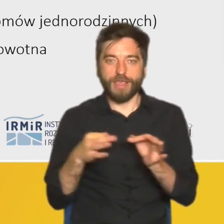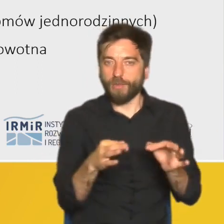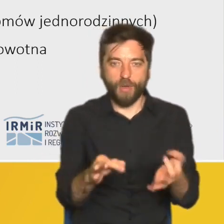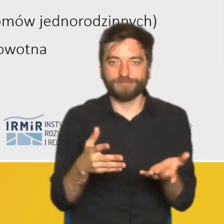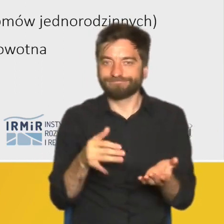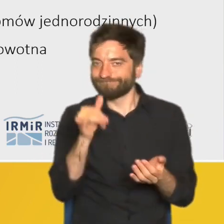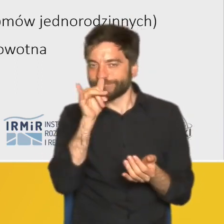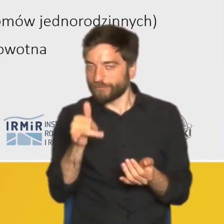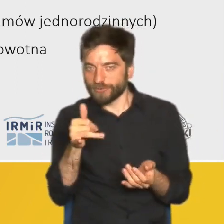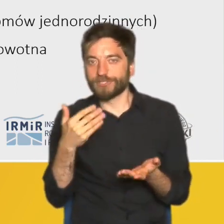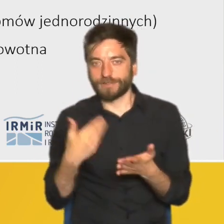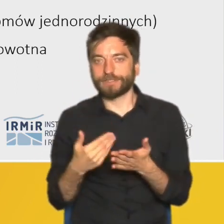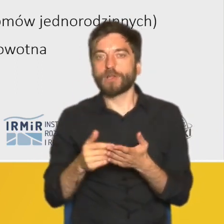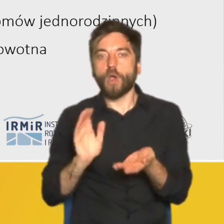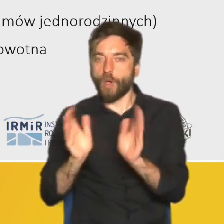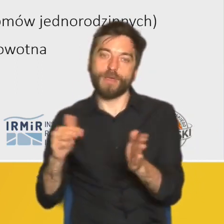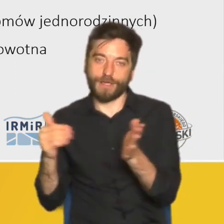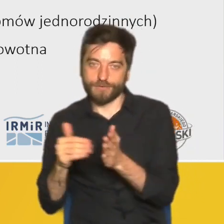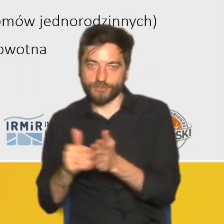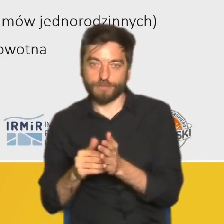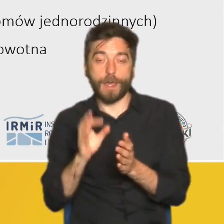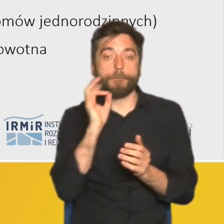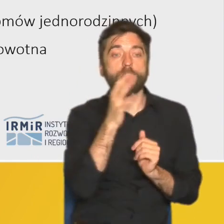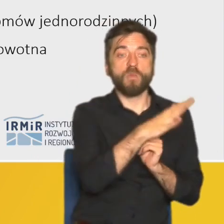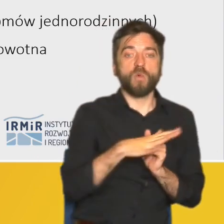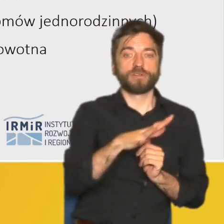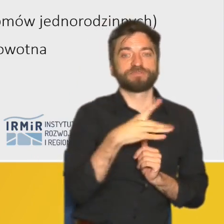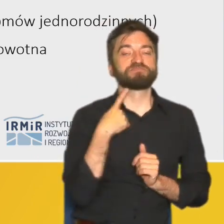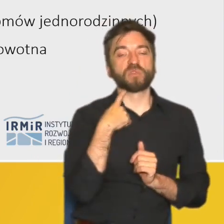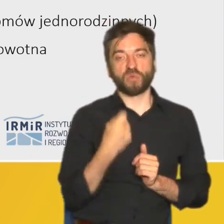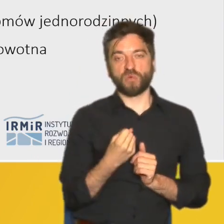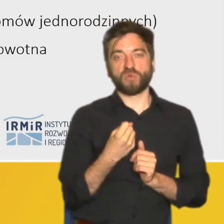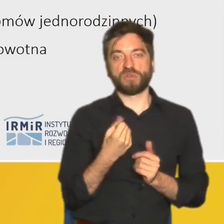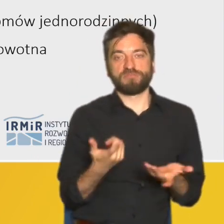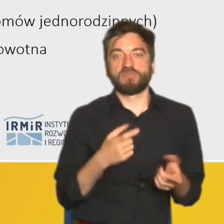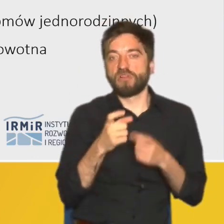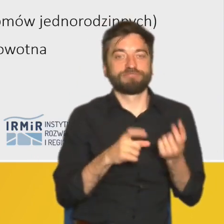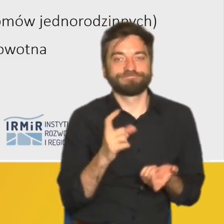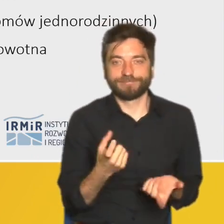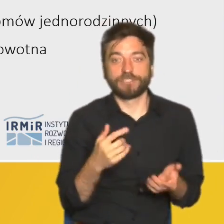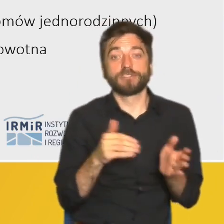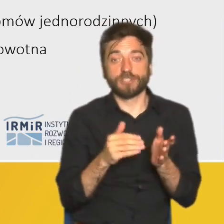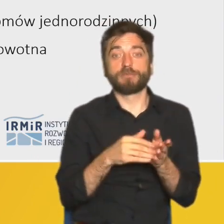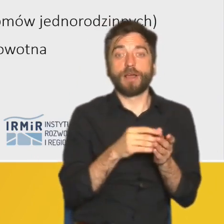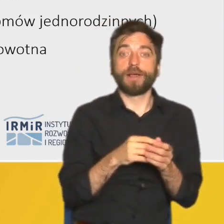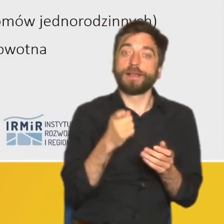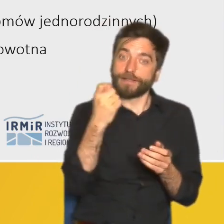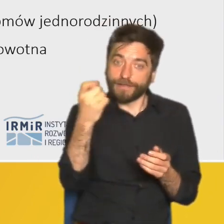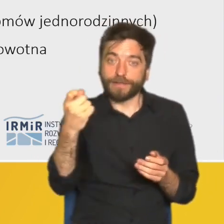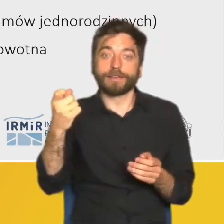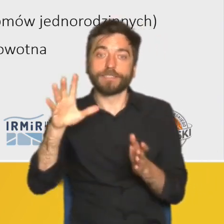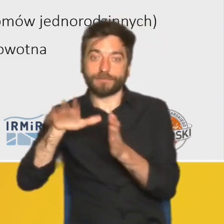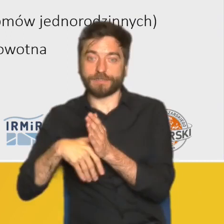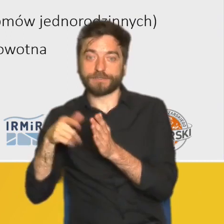Z kolei w przypadku młodzieży pojawia się problem takiej nudy suburbia. Po prostu nie ma co robić, trzeba te dzieci dowozić do miasta na przykład na zajęcia.